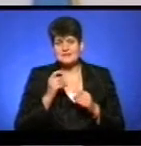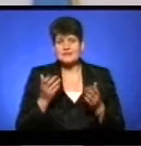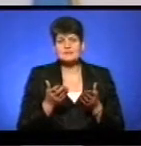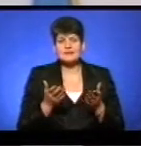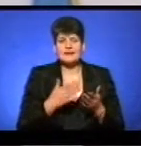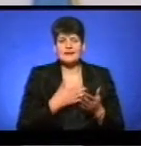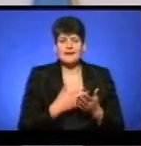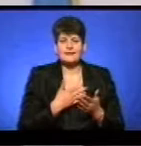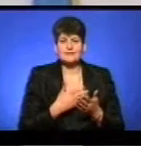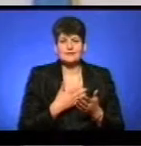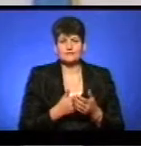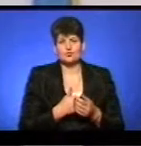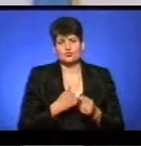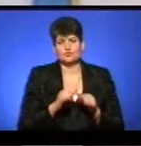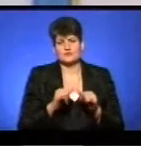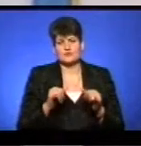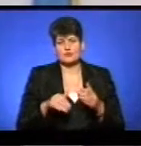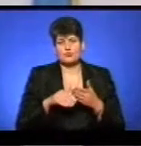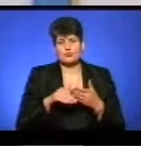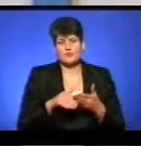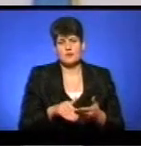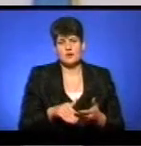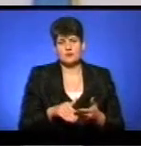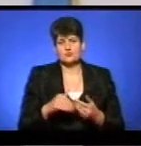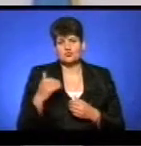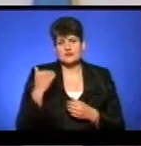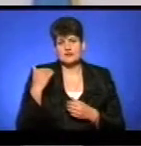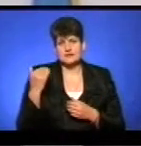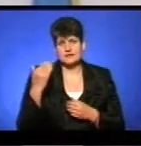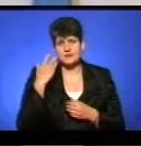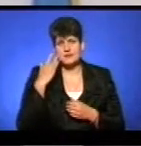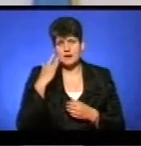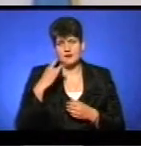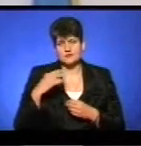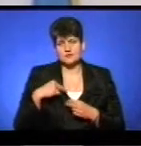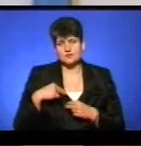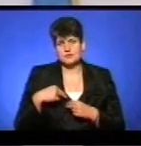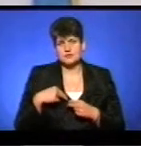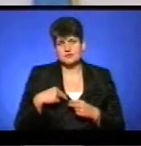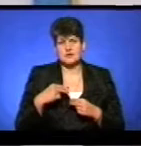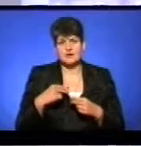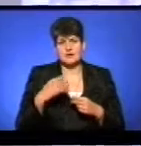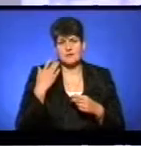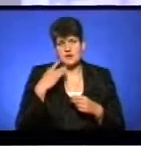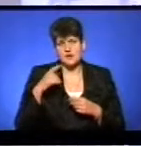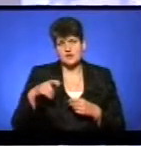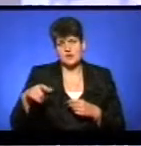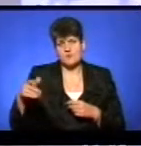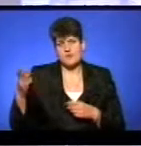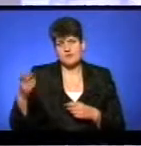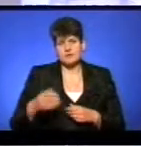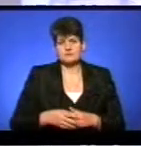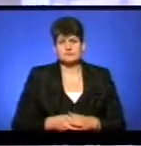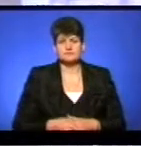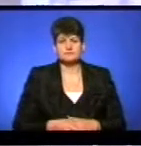активно хочуть розвиватися, допомагають їх американські колеги, американські громадяни. Богдан